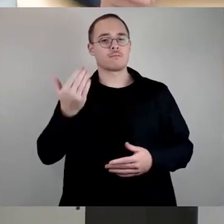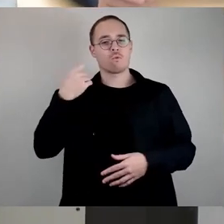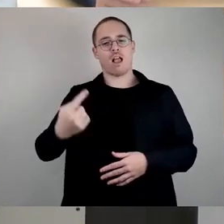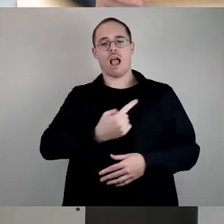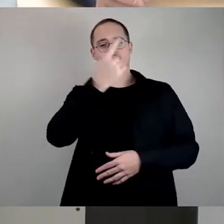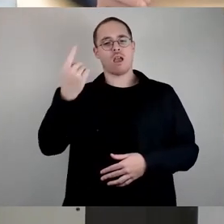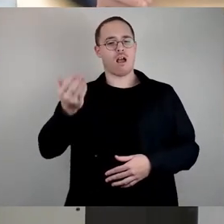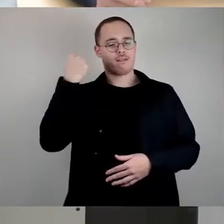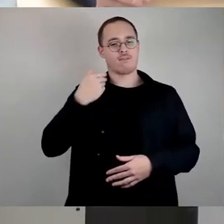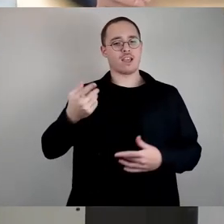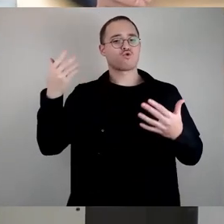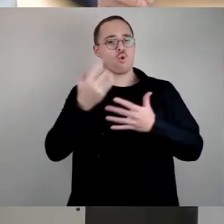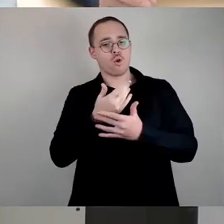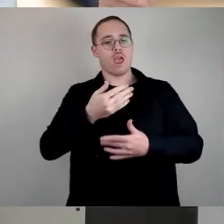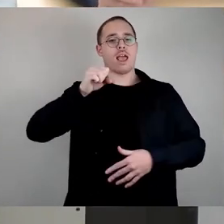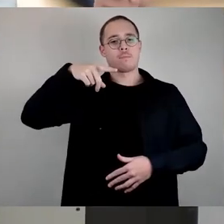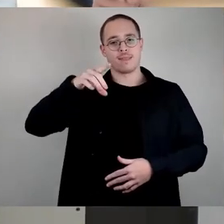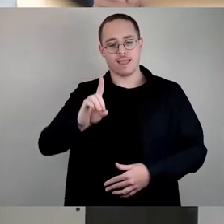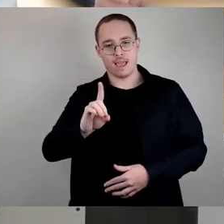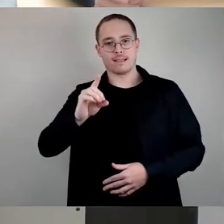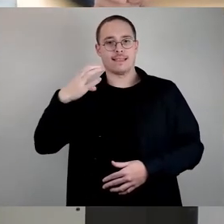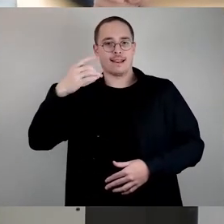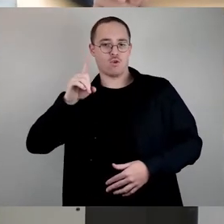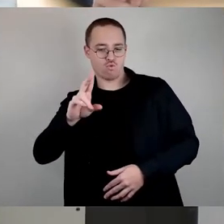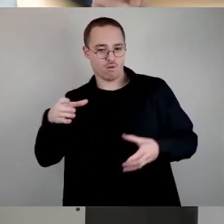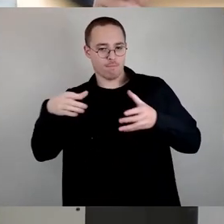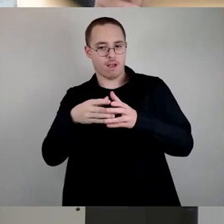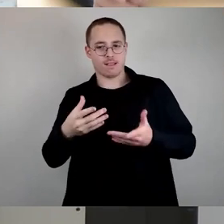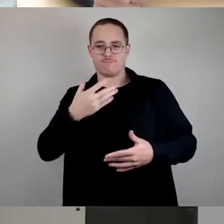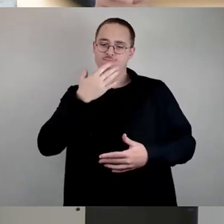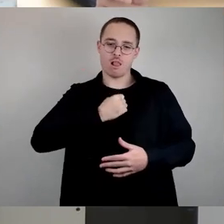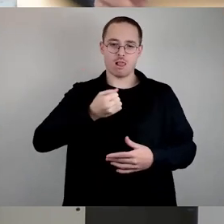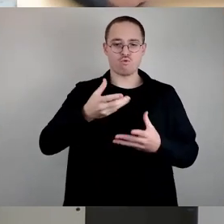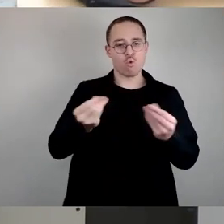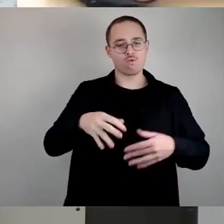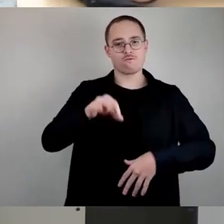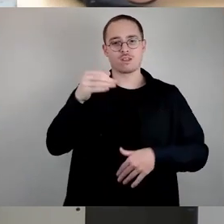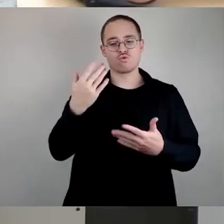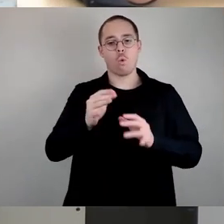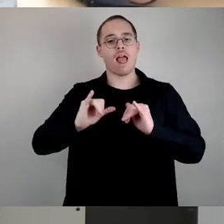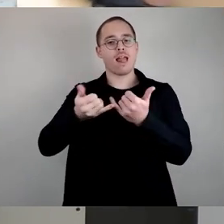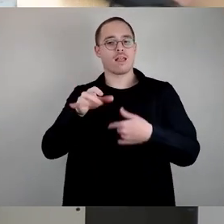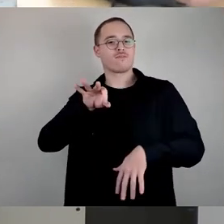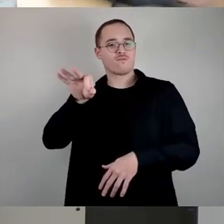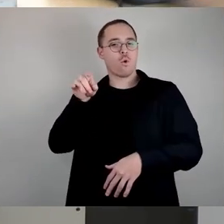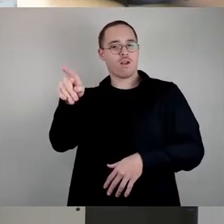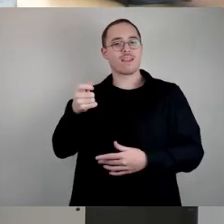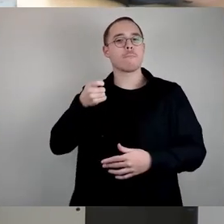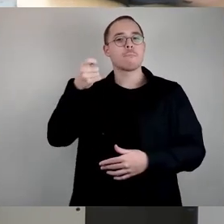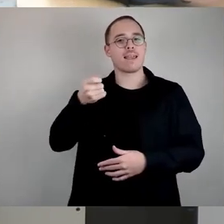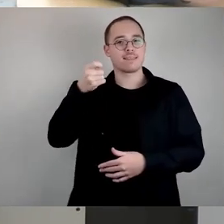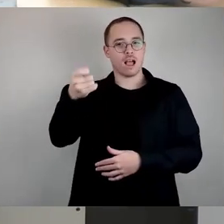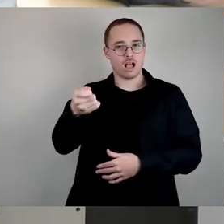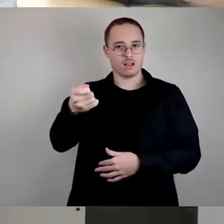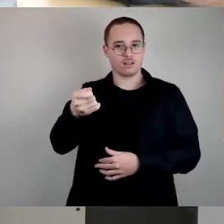den Weg gemacht, eine Lösung zu suchen, die die Eltern bei ihrem Beitrag zur Kindertagesbetreuung dauerhaft entlastet. Mit der